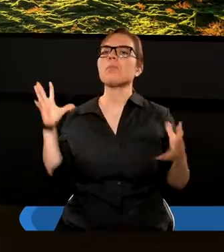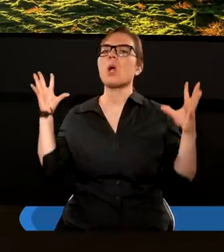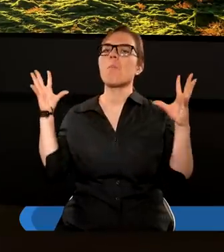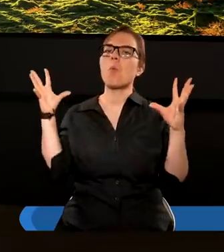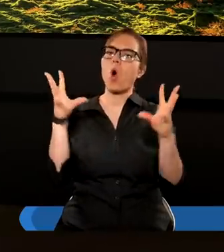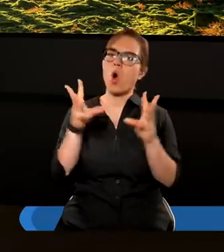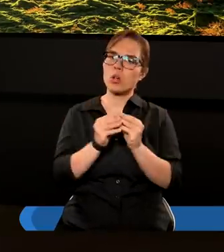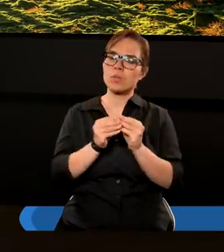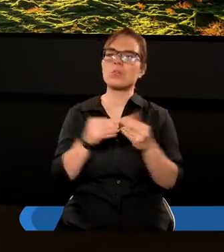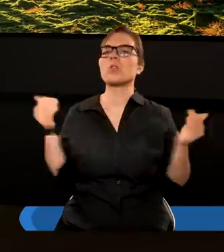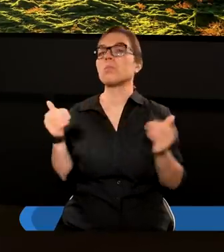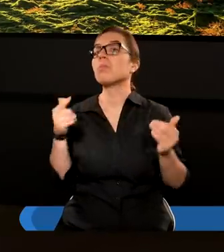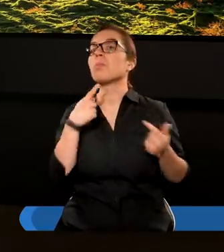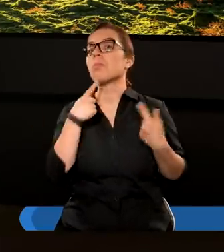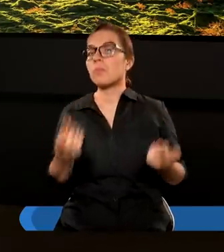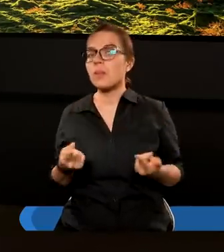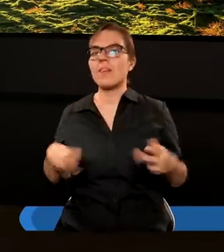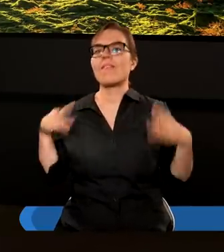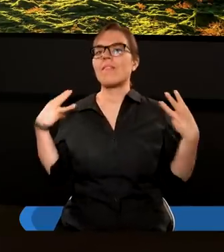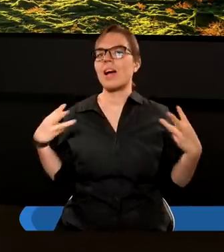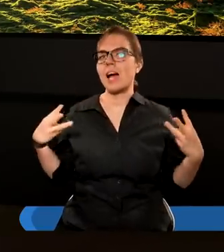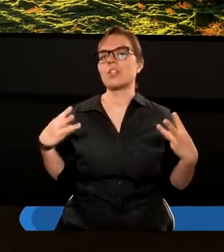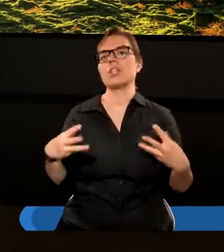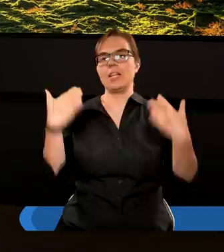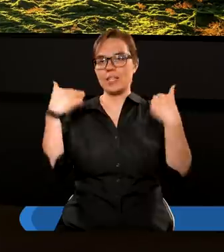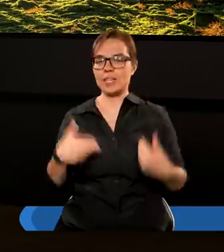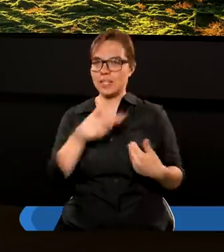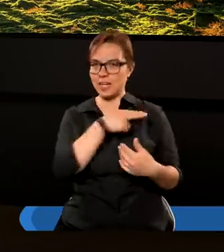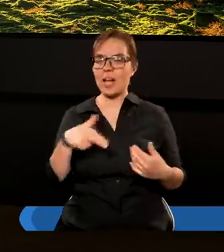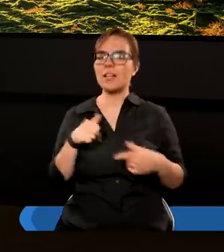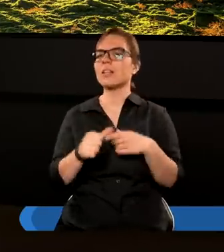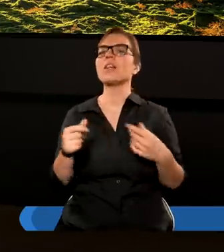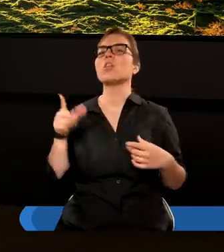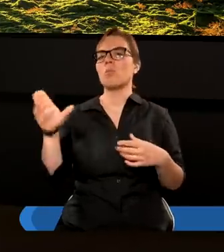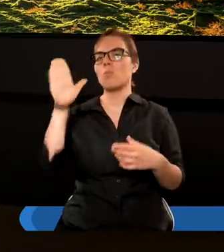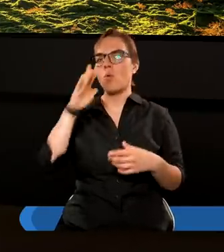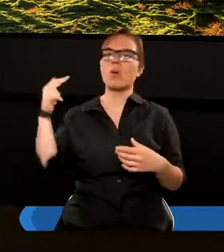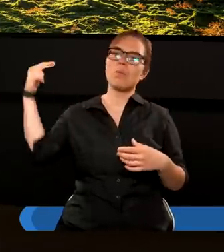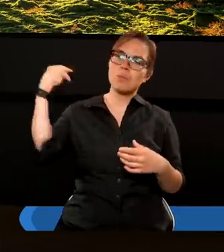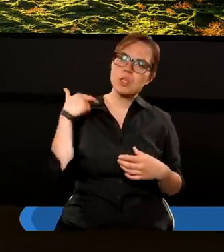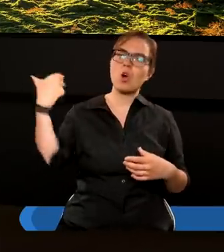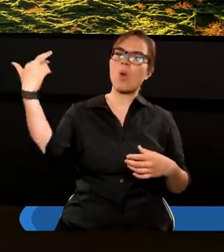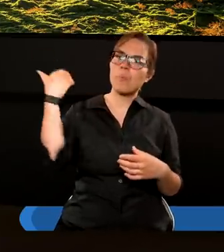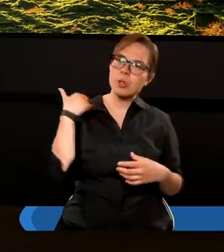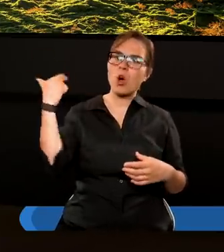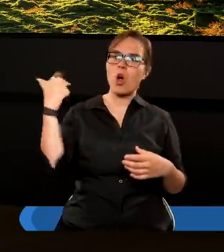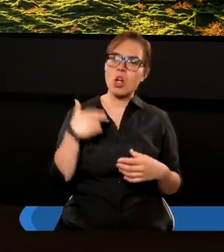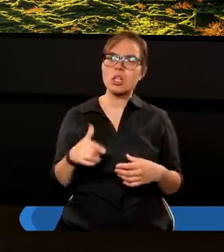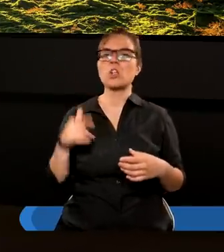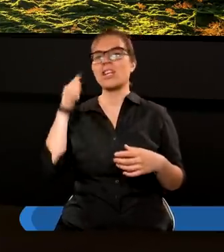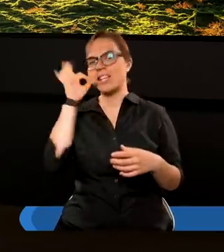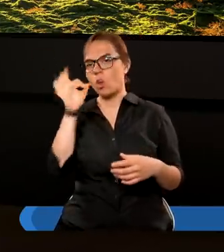Podsumowując, możemy powiedzieć, ważne dla nas jest, że Bóg przychodzi do nas z dobrą